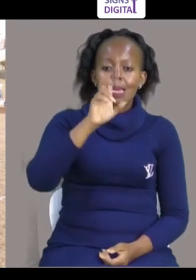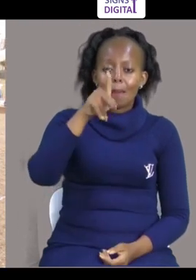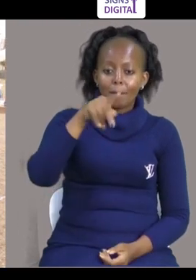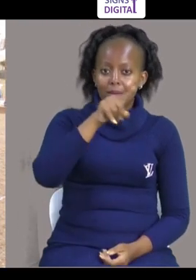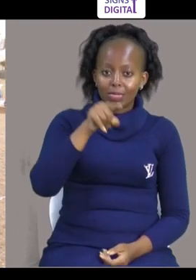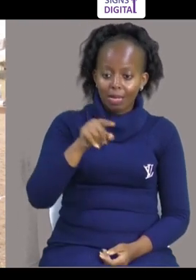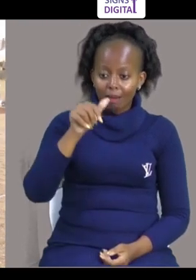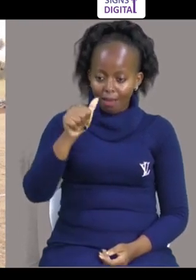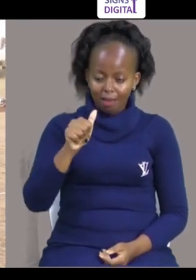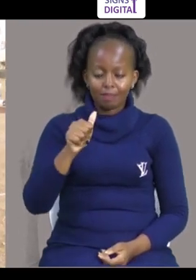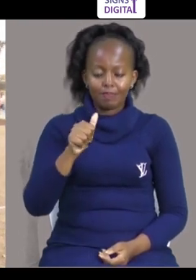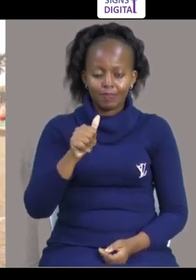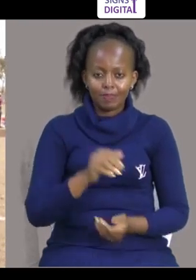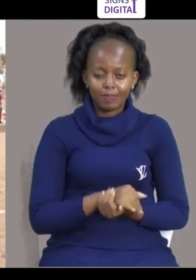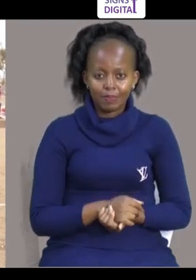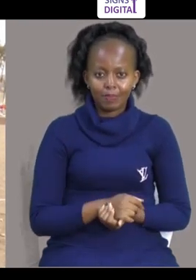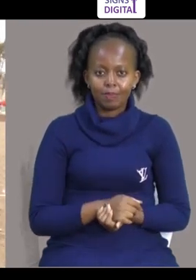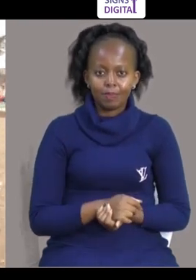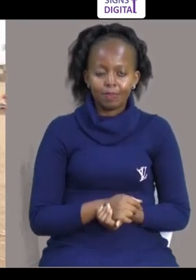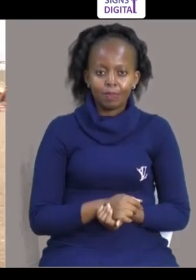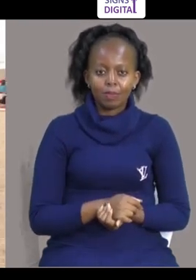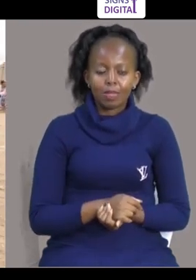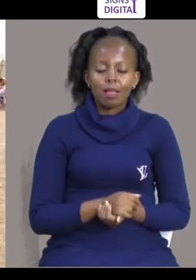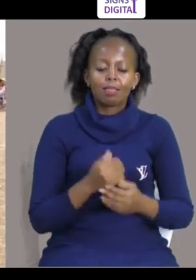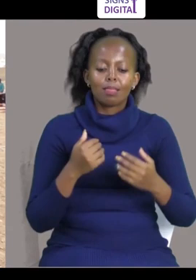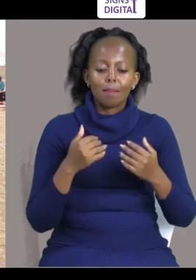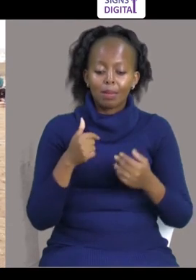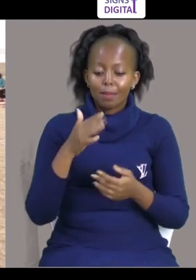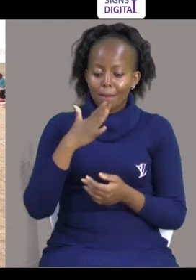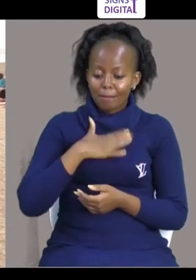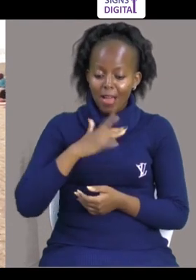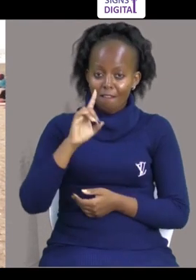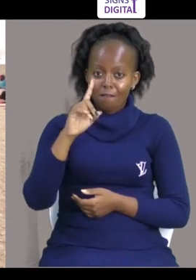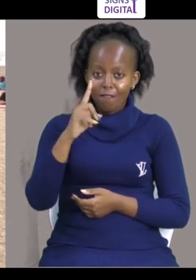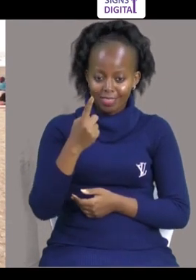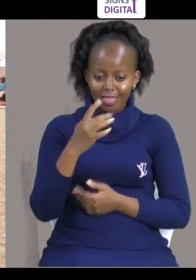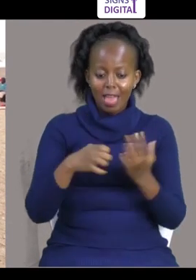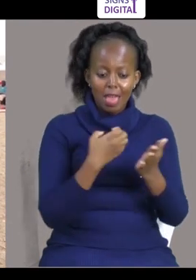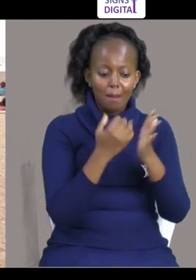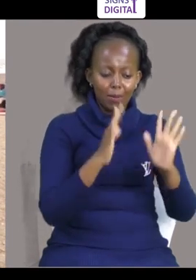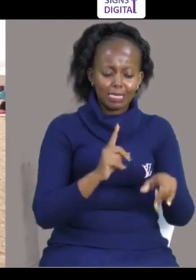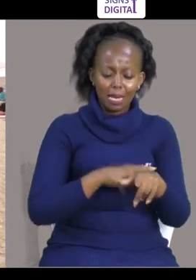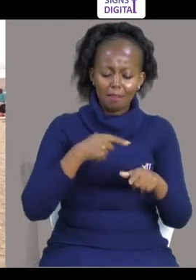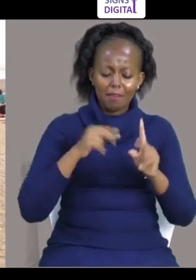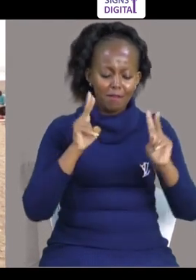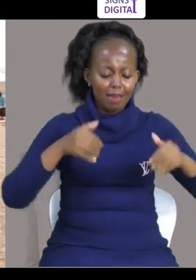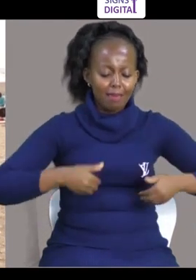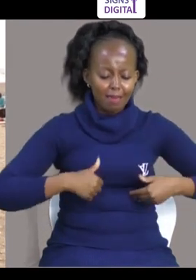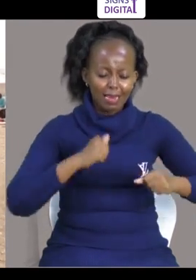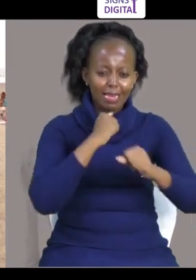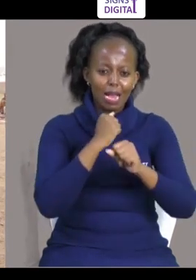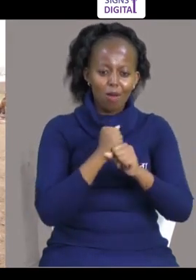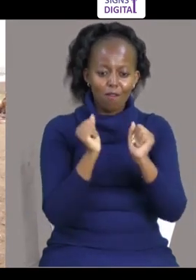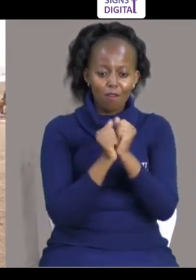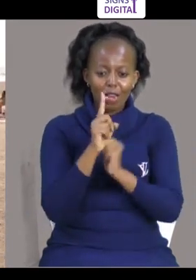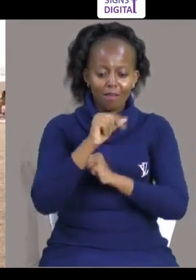EPZA EPZA Export Processing Dorsal Authority Jewalikuwa Ajiri Wangu Wakwaza Nipo Kijana Mdogo